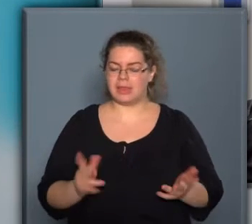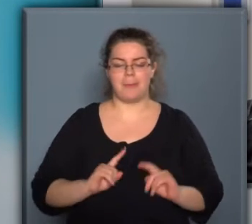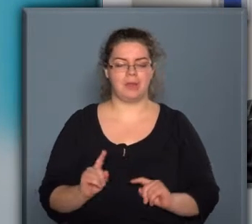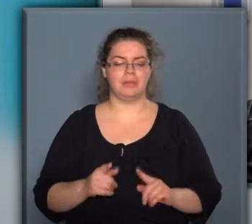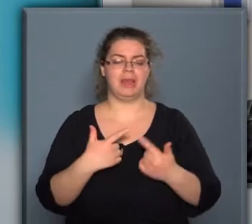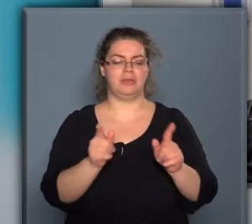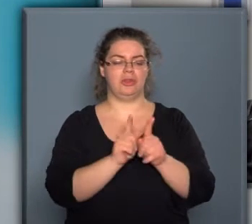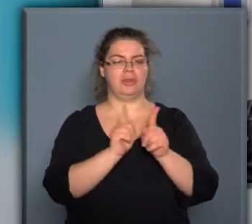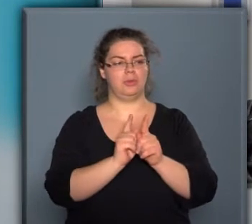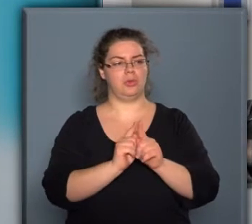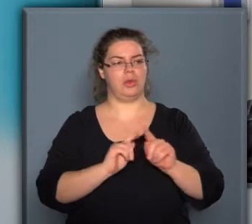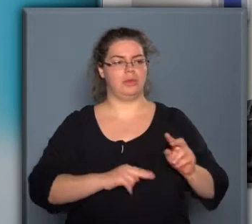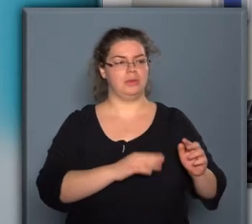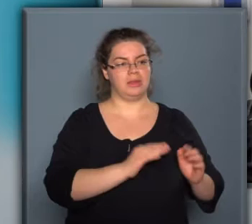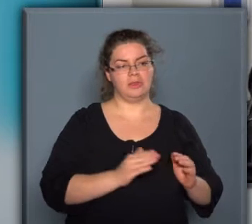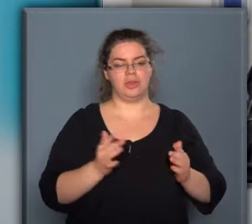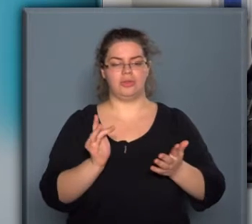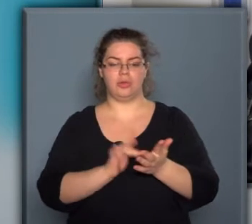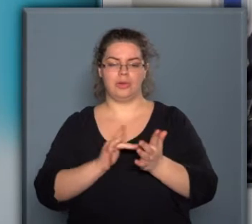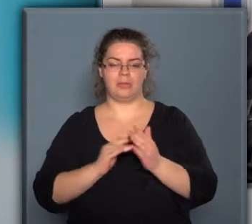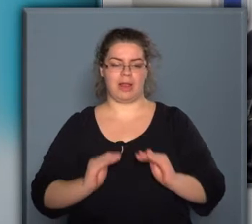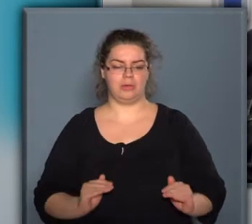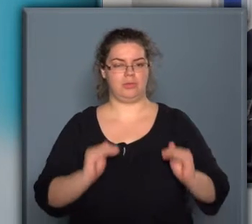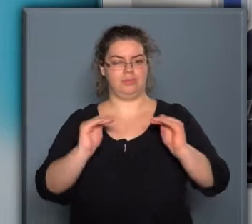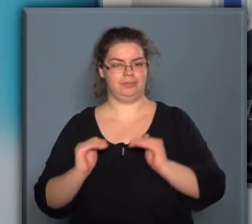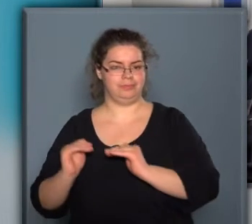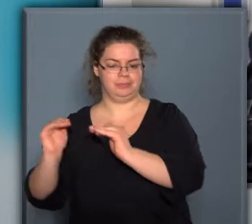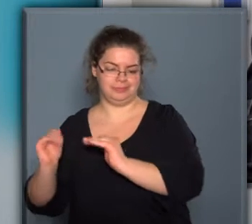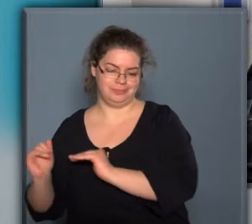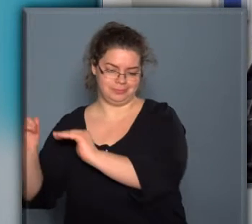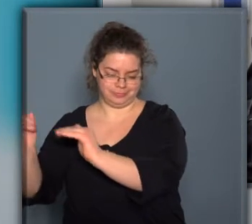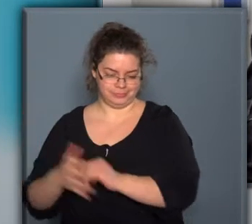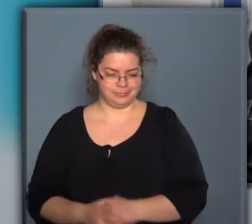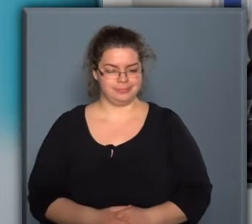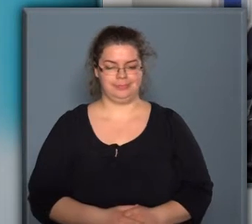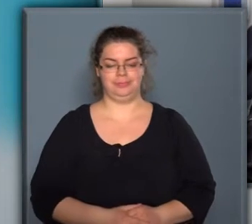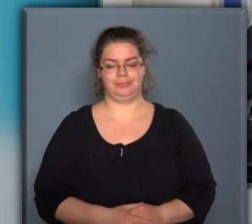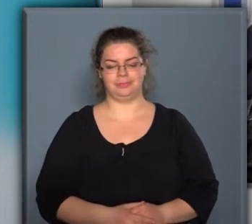hanem lehetőség szerint úgy, hogy a kis- és középvállalkozókat próbáljuk meg ehhez felzárkóztatni.